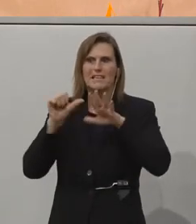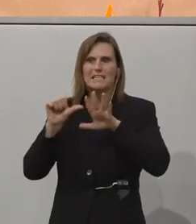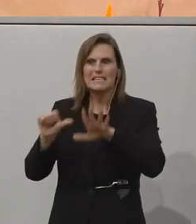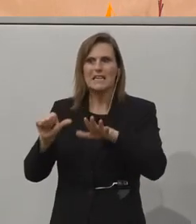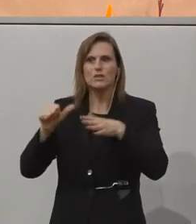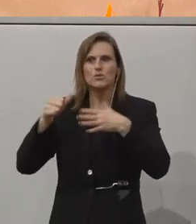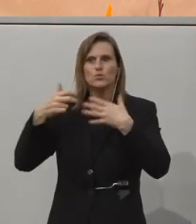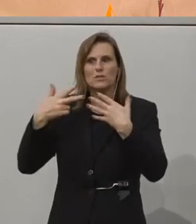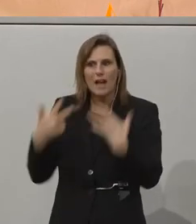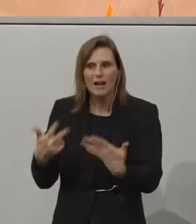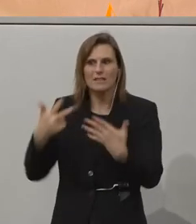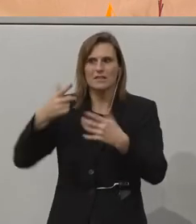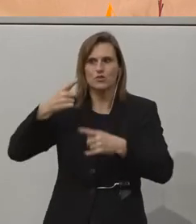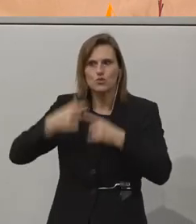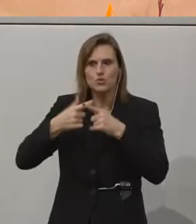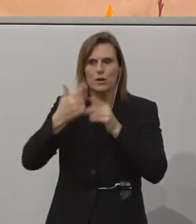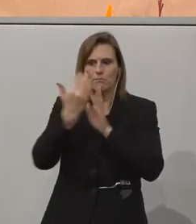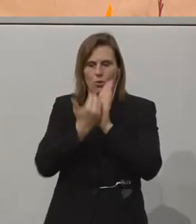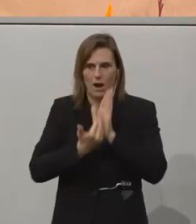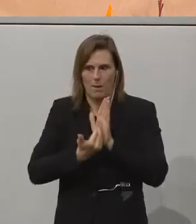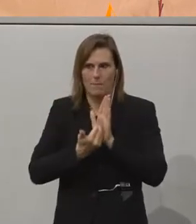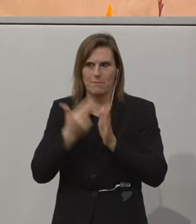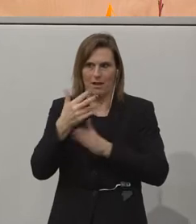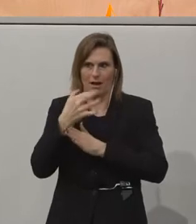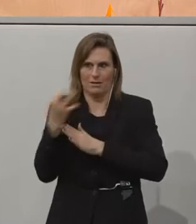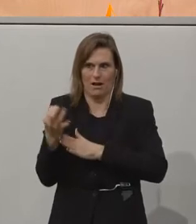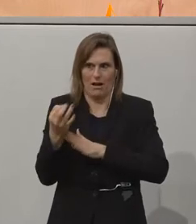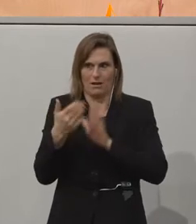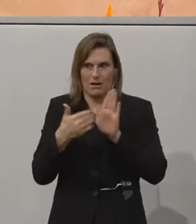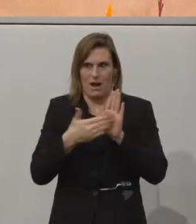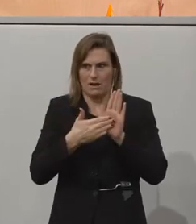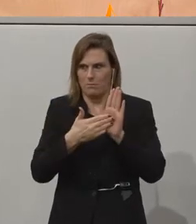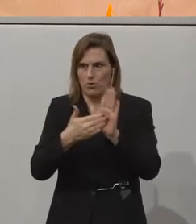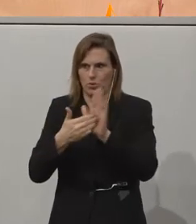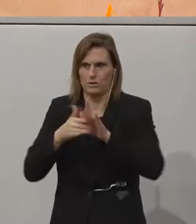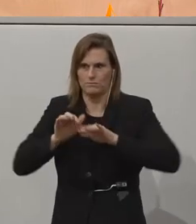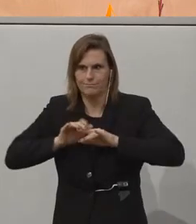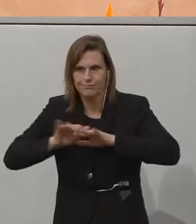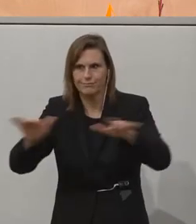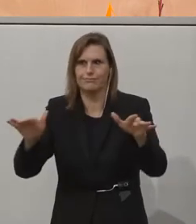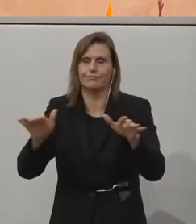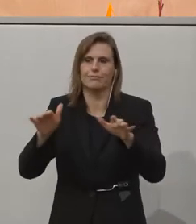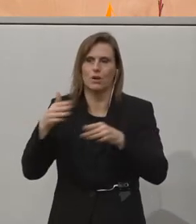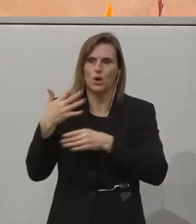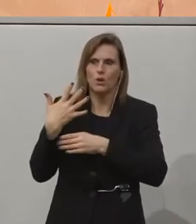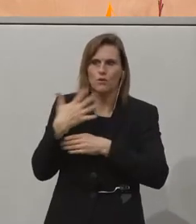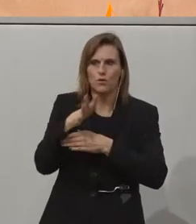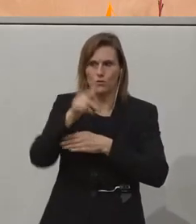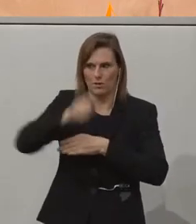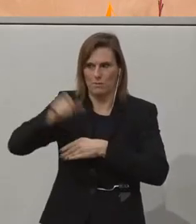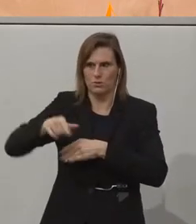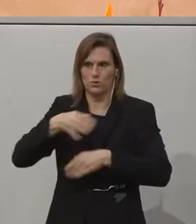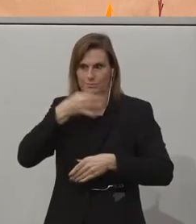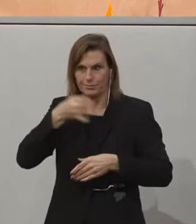Programm innerhalb von drei Tagen anbieten. Von 500 Sprechern